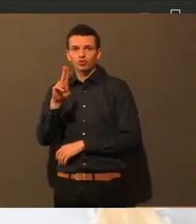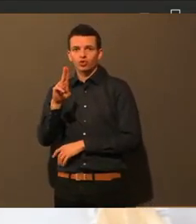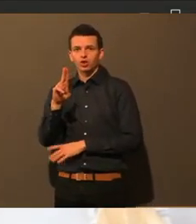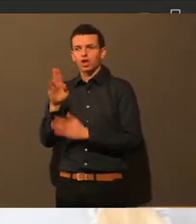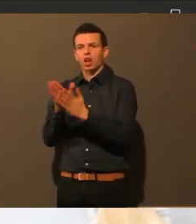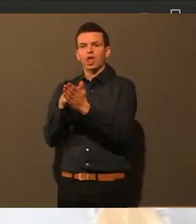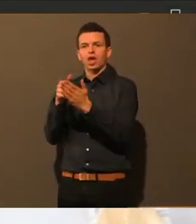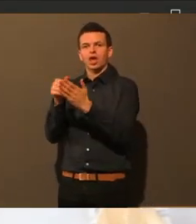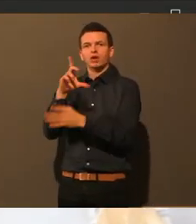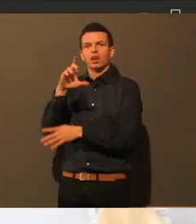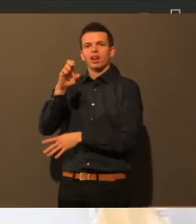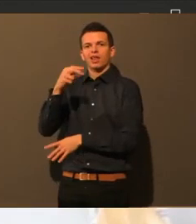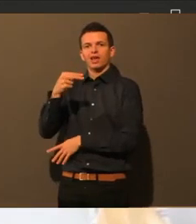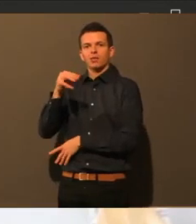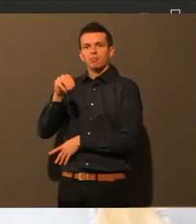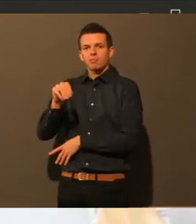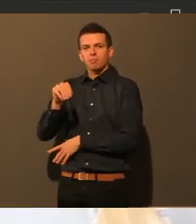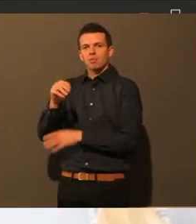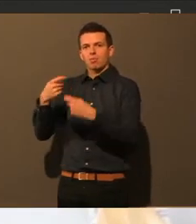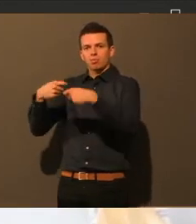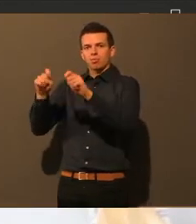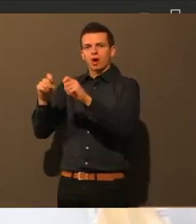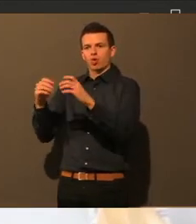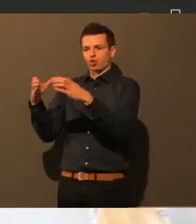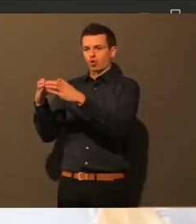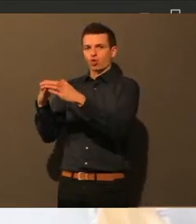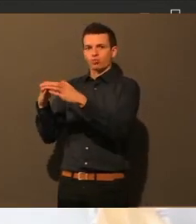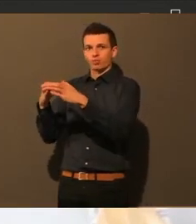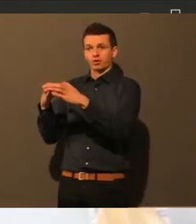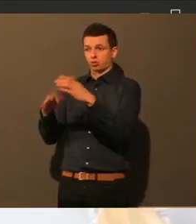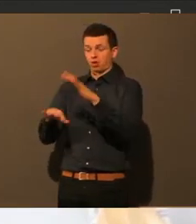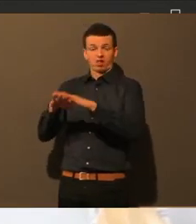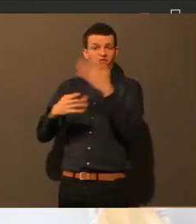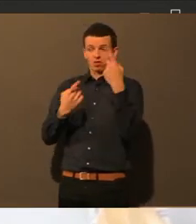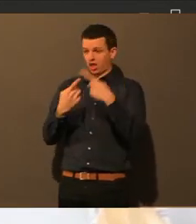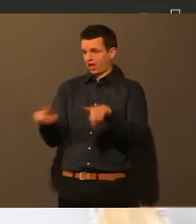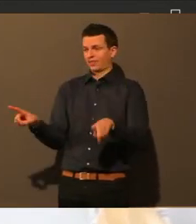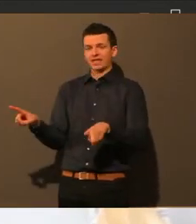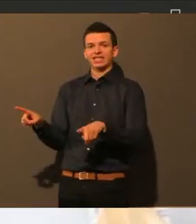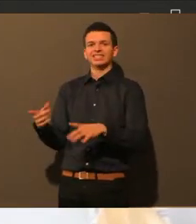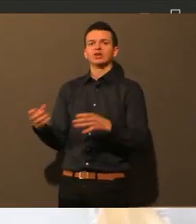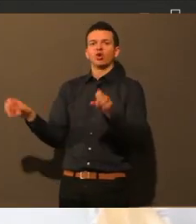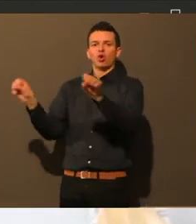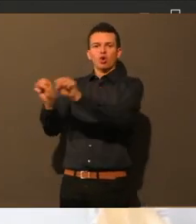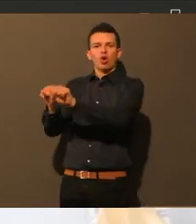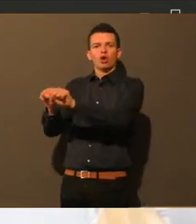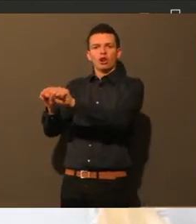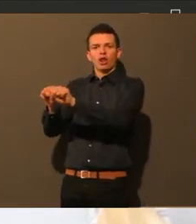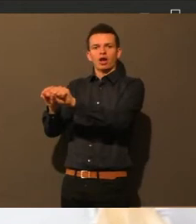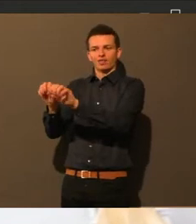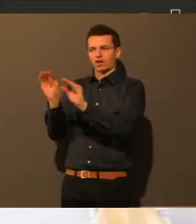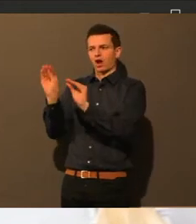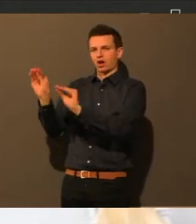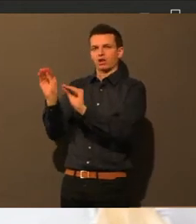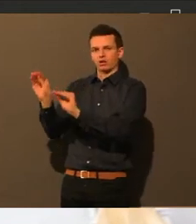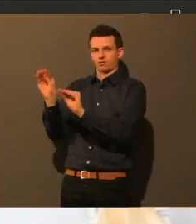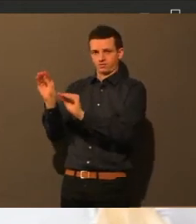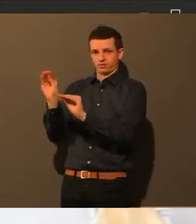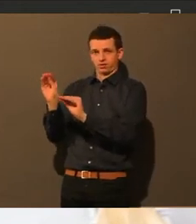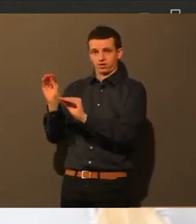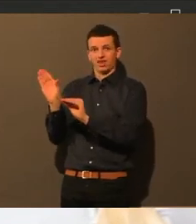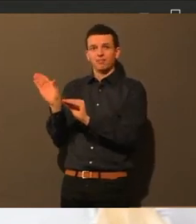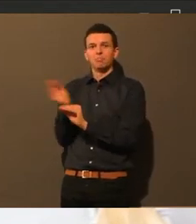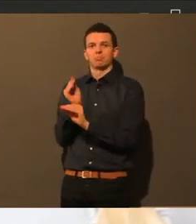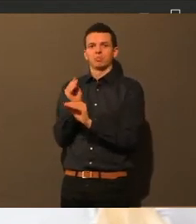Projekt, was jetzt einen ganz anderen Weg beschreitet. Das ist Online-Nachhilfe und Online-Nachhilfe mit Lernbegleitung. Und kann im Übrigen auch